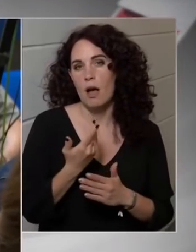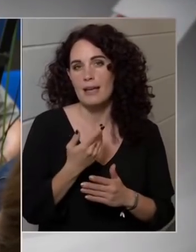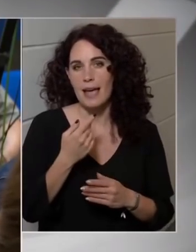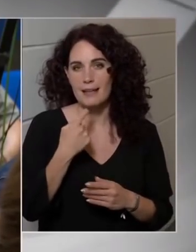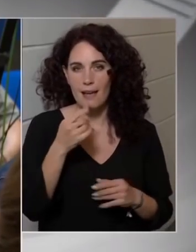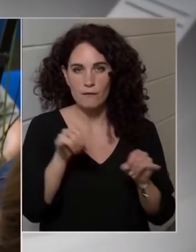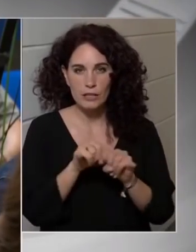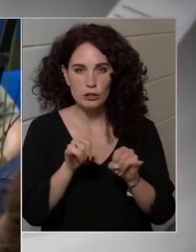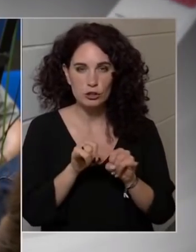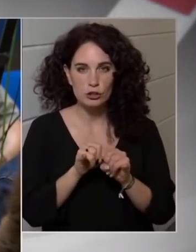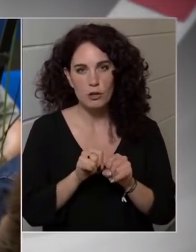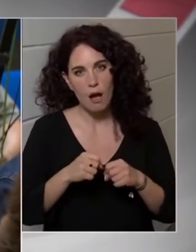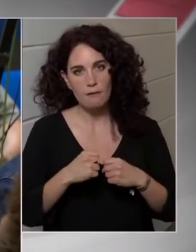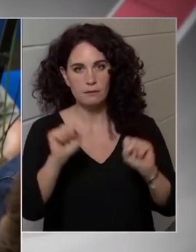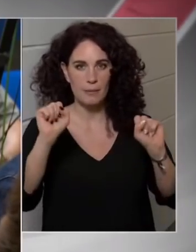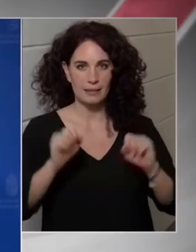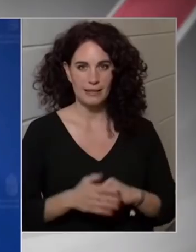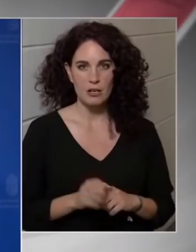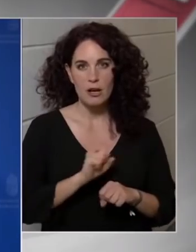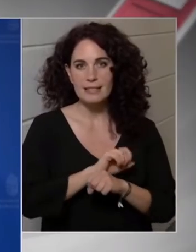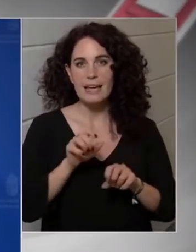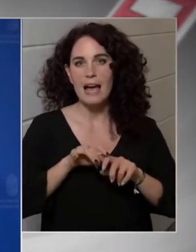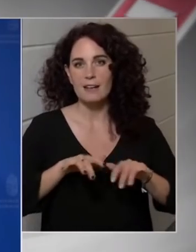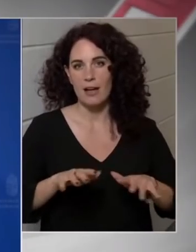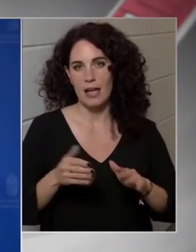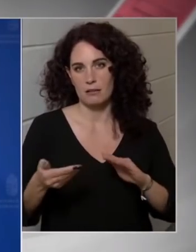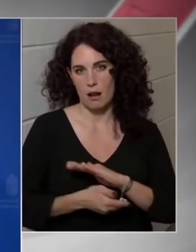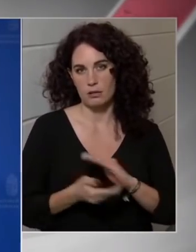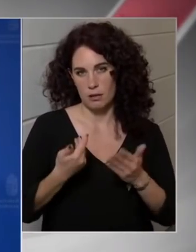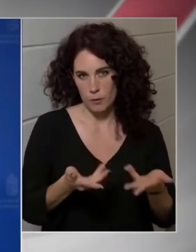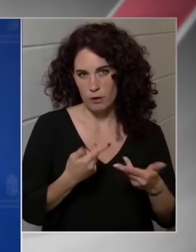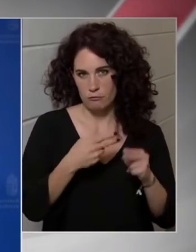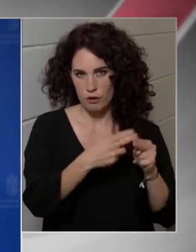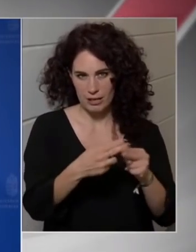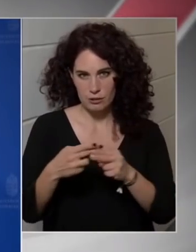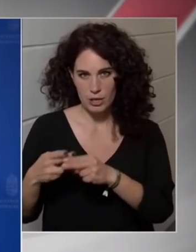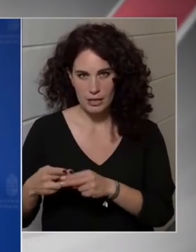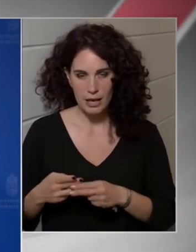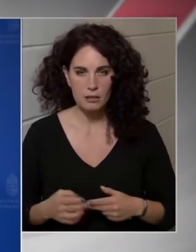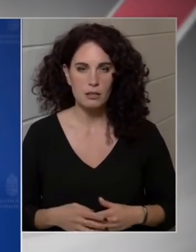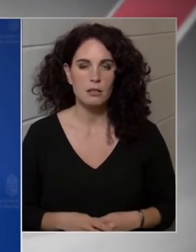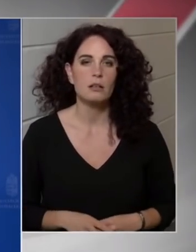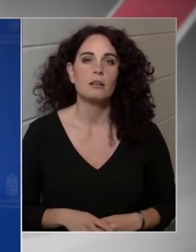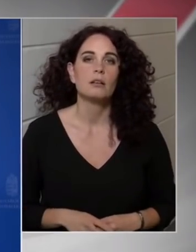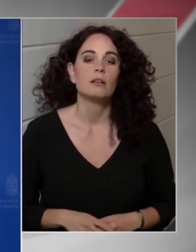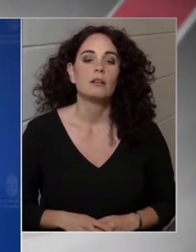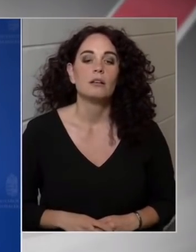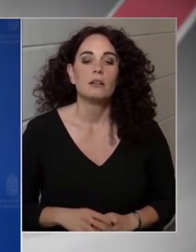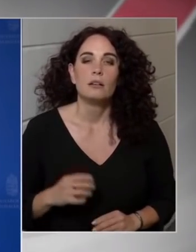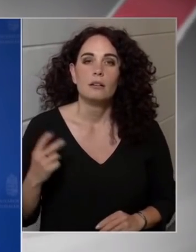veszélyhelyzetben kaptak ilyen segítséget az egyetemisták? Igen, de természetesen minden